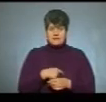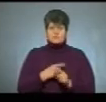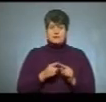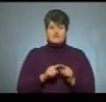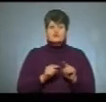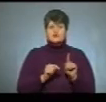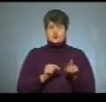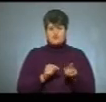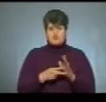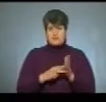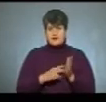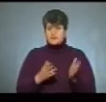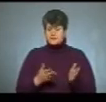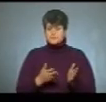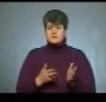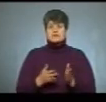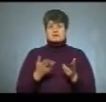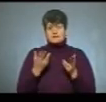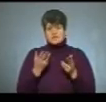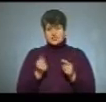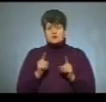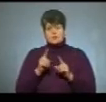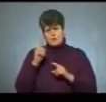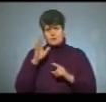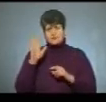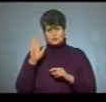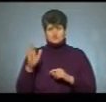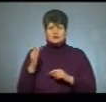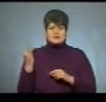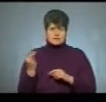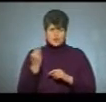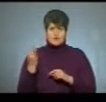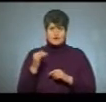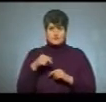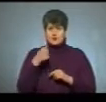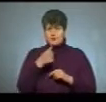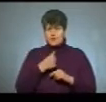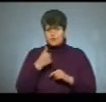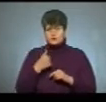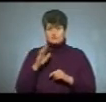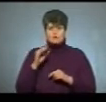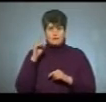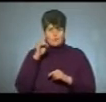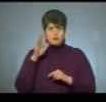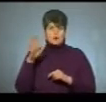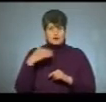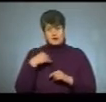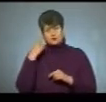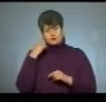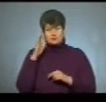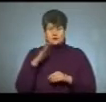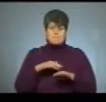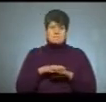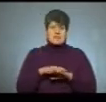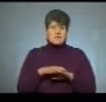цьому плані. Звичайно, що популярними будуть історії, і в цьому році, сподіваємося, буде популярною і математика,